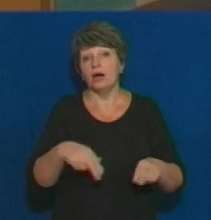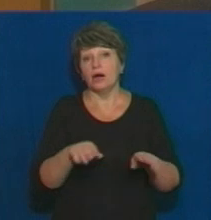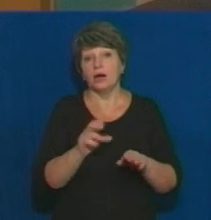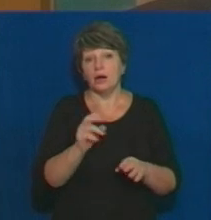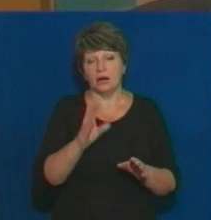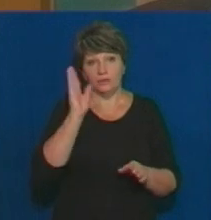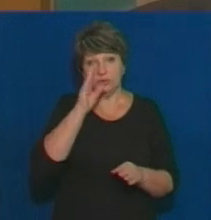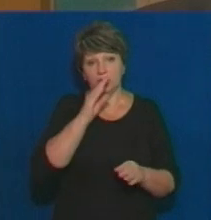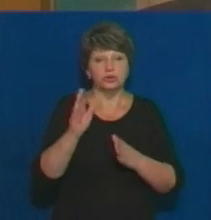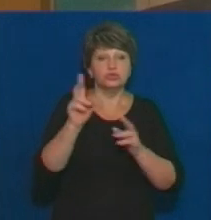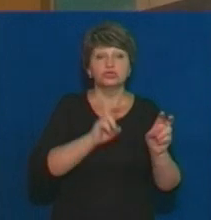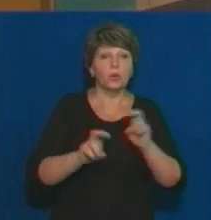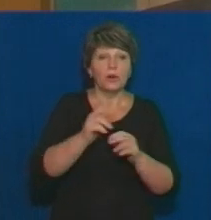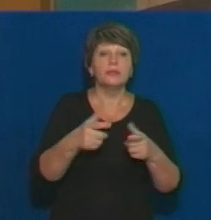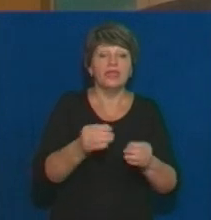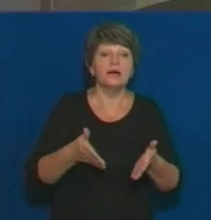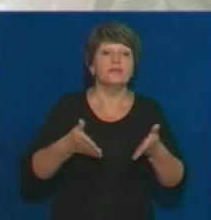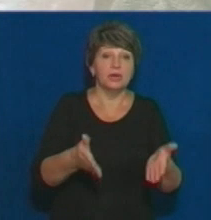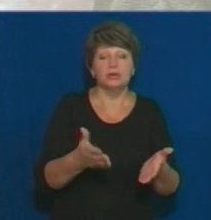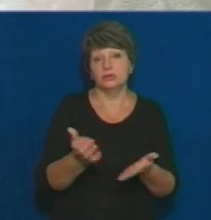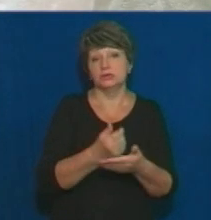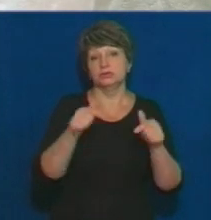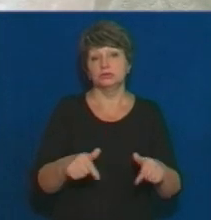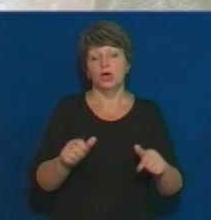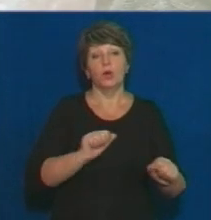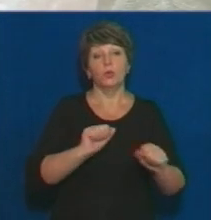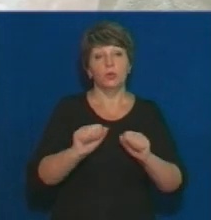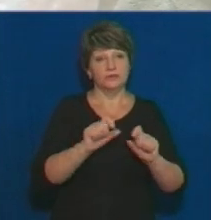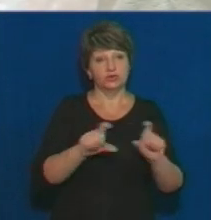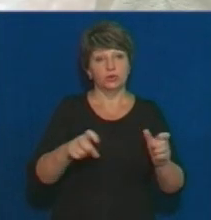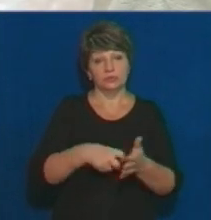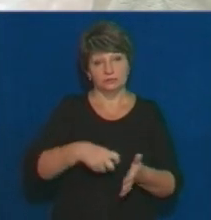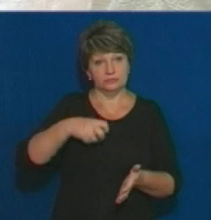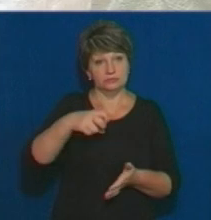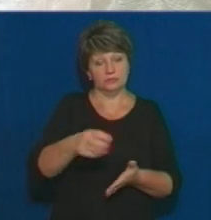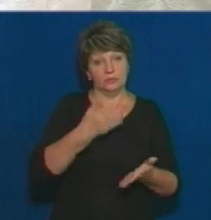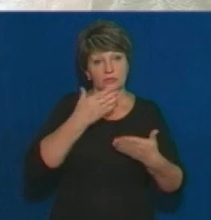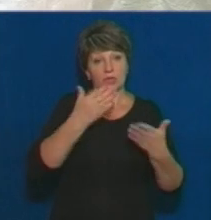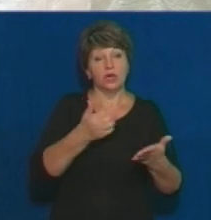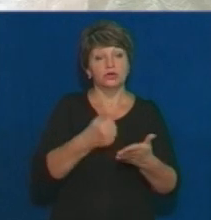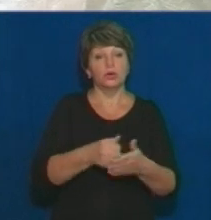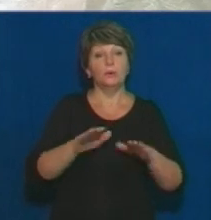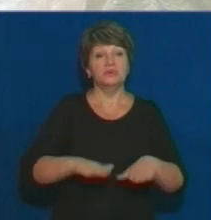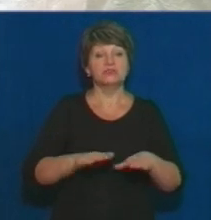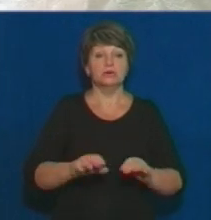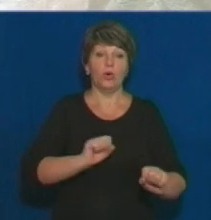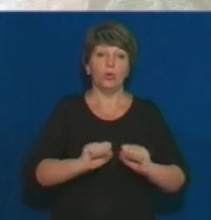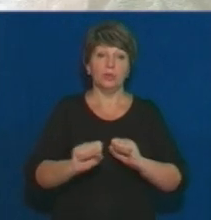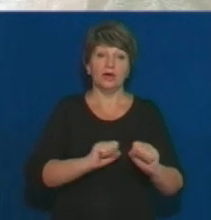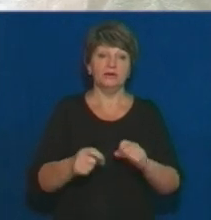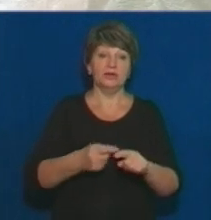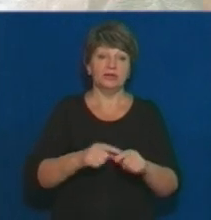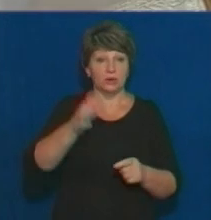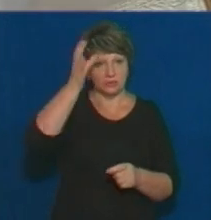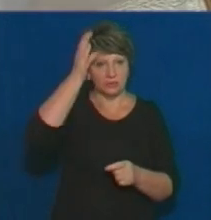вийшла, знайшла виход в цьому місці. Керівництво школи надіслало лист звернення до міського управління освіти із проханням відновити